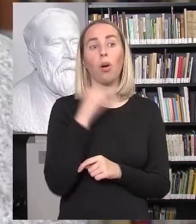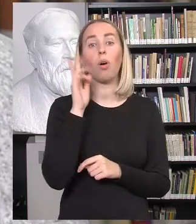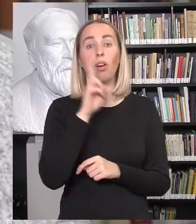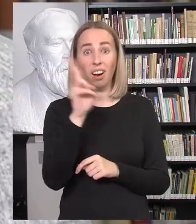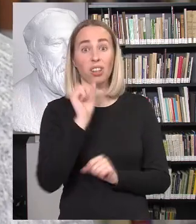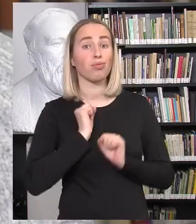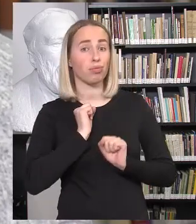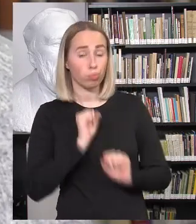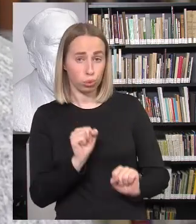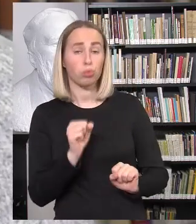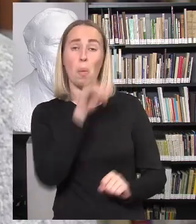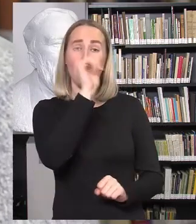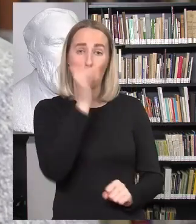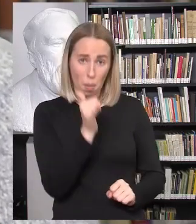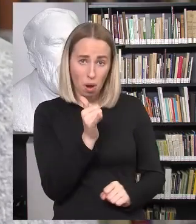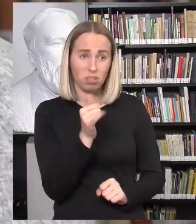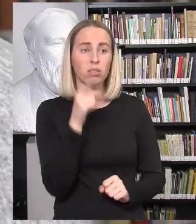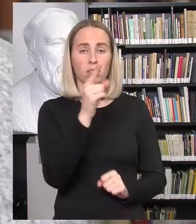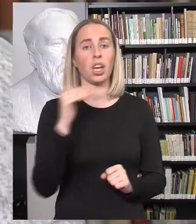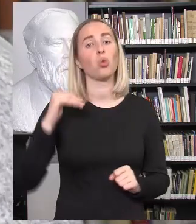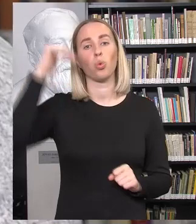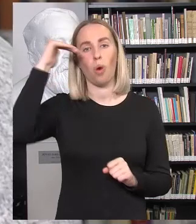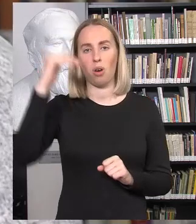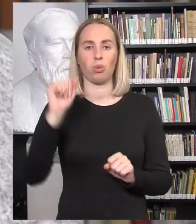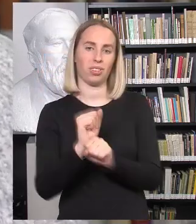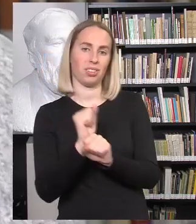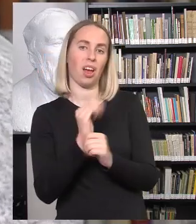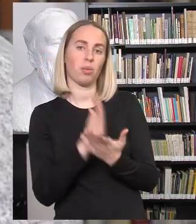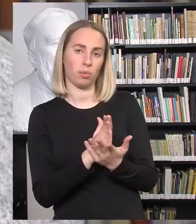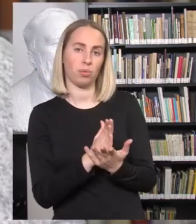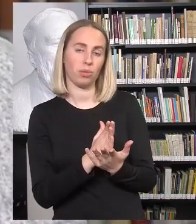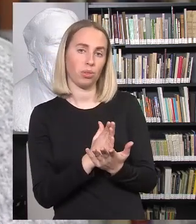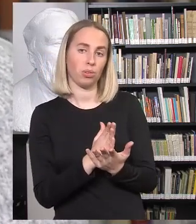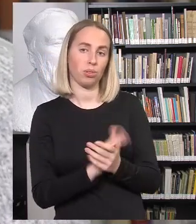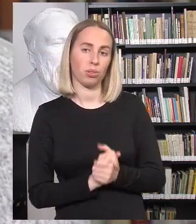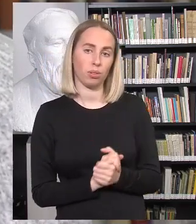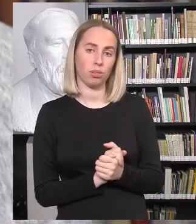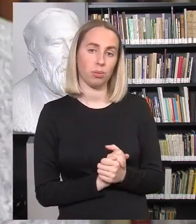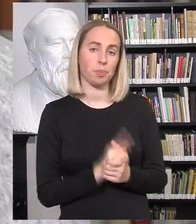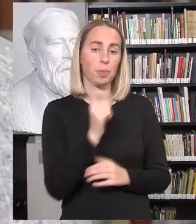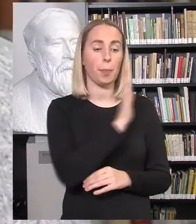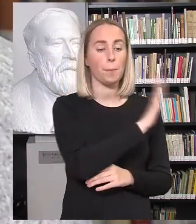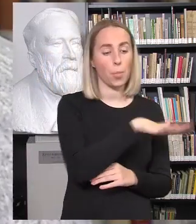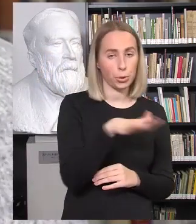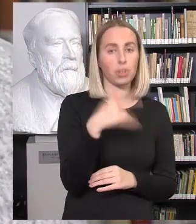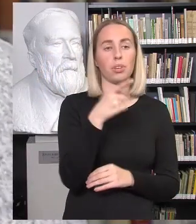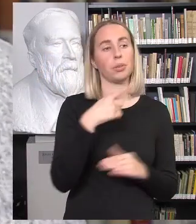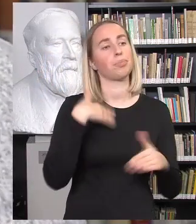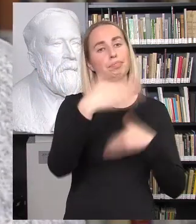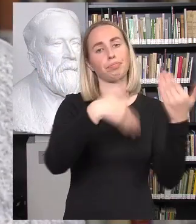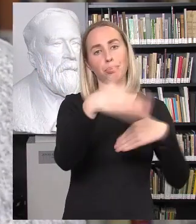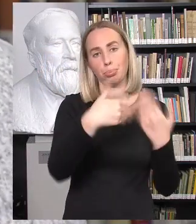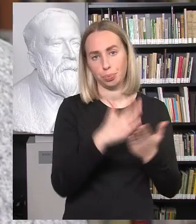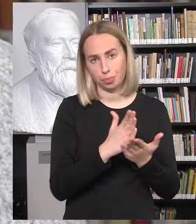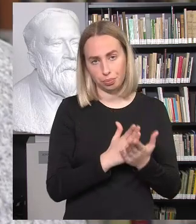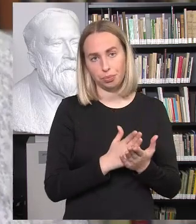pabandyti, tai jie yra saugusių įstabdomi, tačiau, nupamažu, atrodo mokiniai eina ir tolį, kažkaip